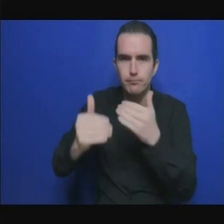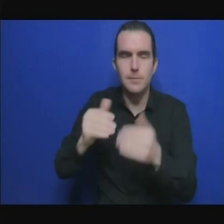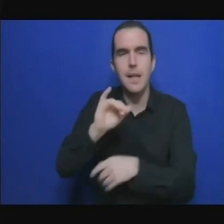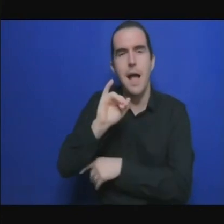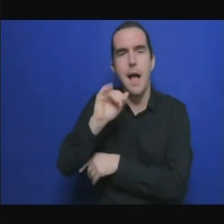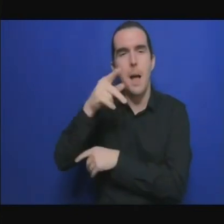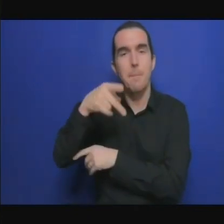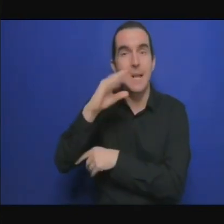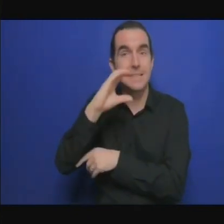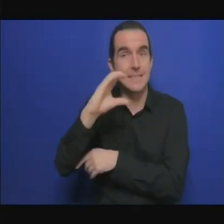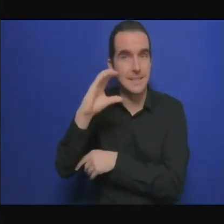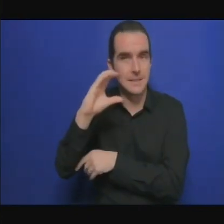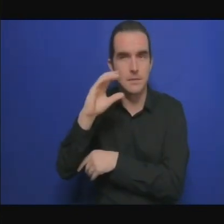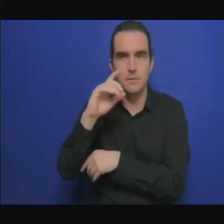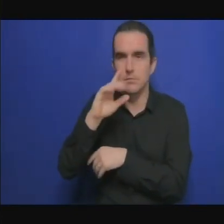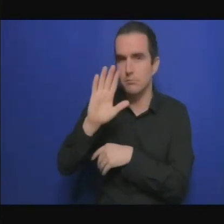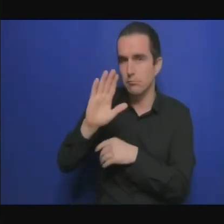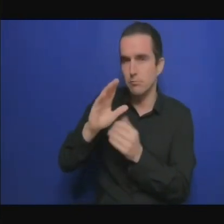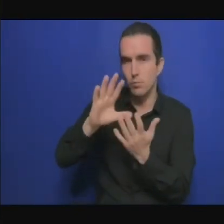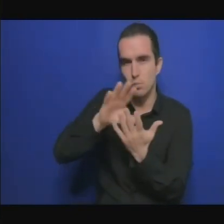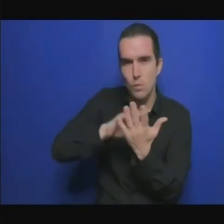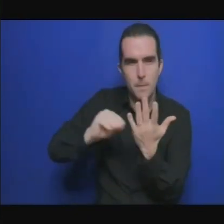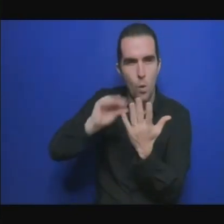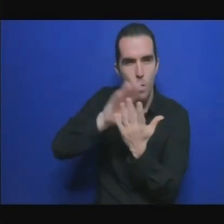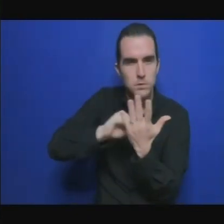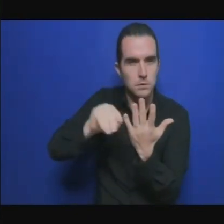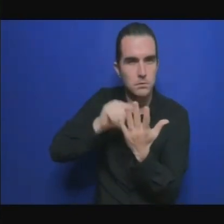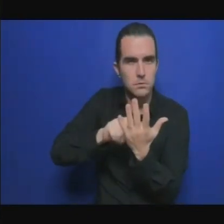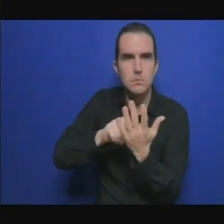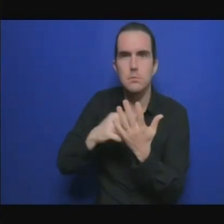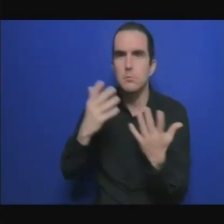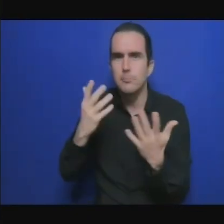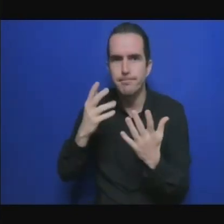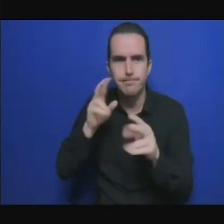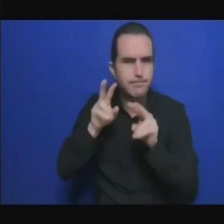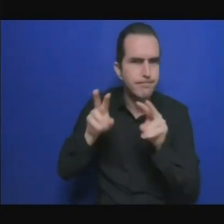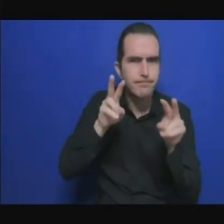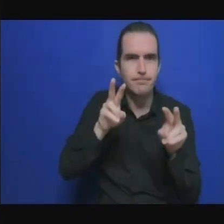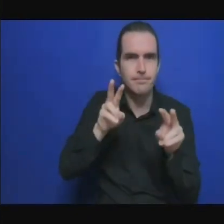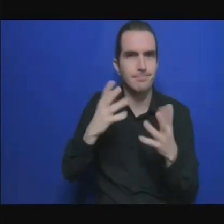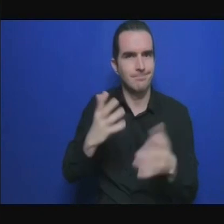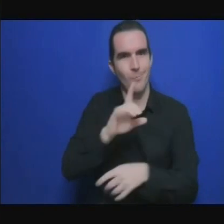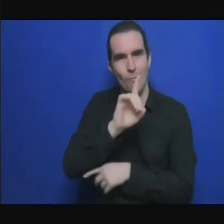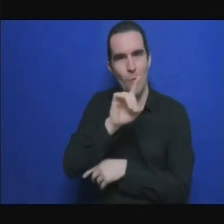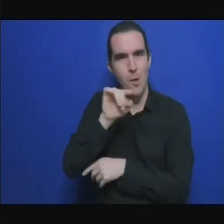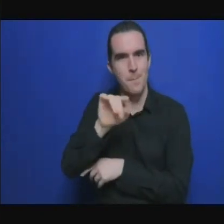a aussi été l'un des rédacteurs du dernier rapport d'évaluation de l'IPCC.